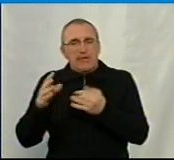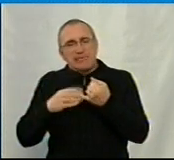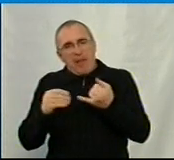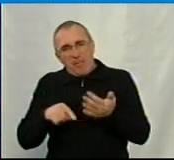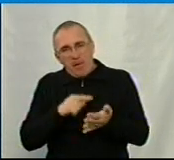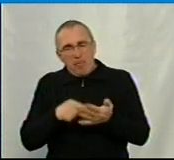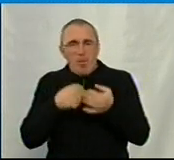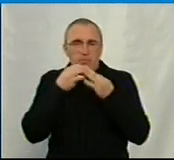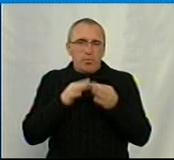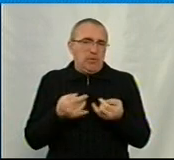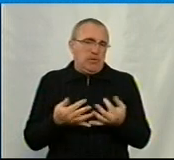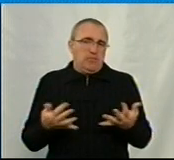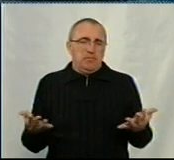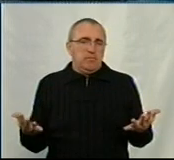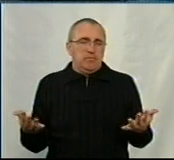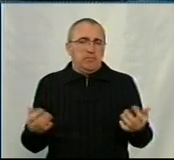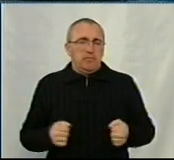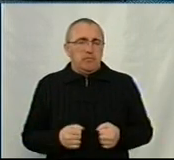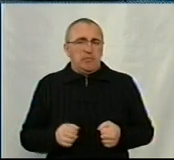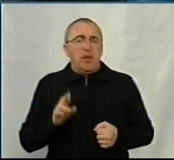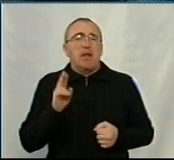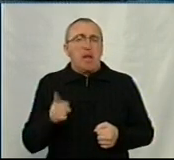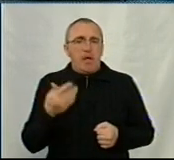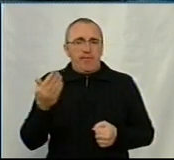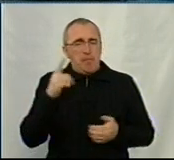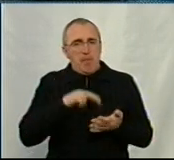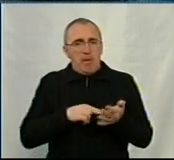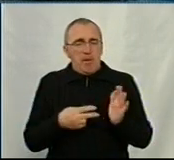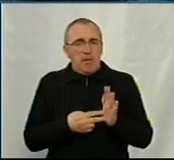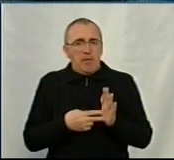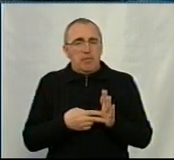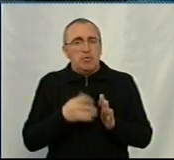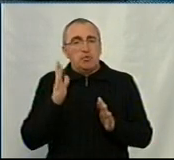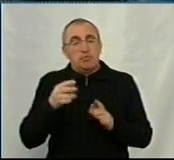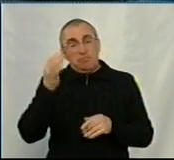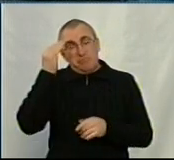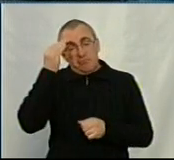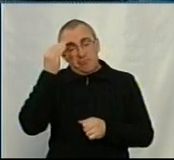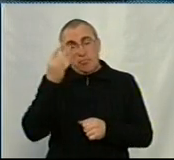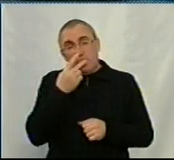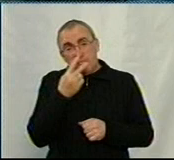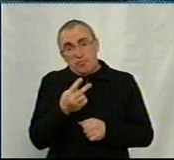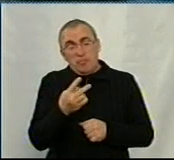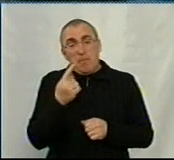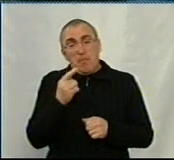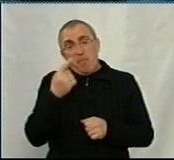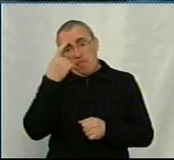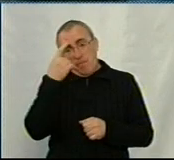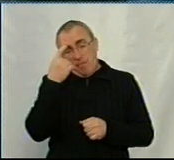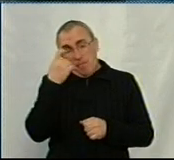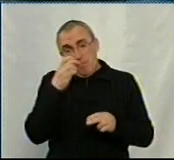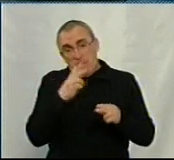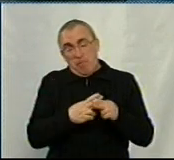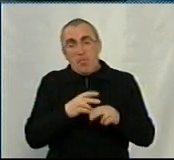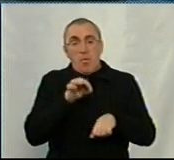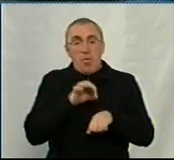питаннями, будь-якими іншими. Тобто, як плануєте? З точки зору попередження, скажімо,